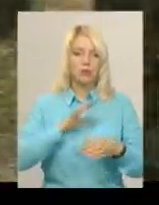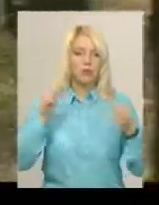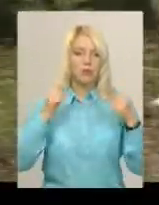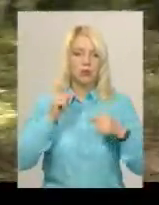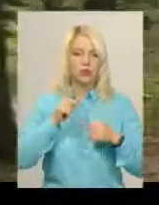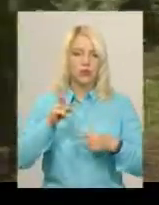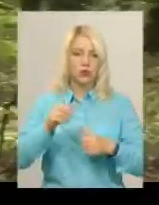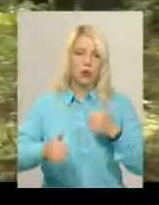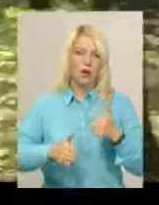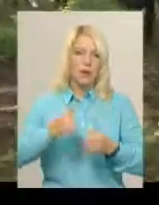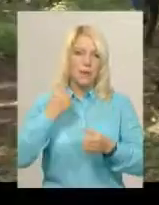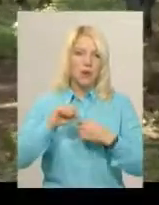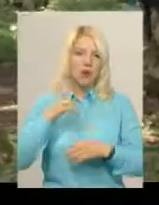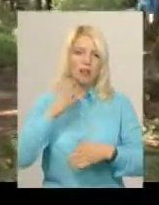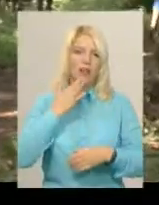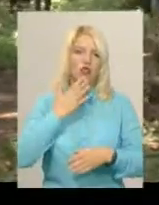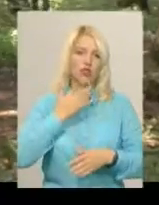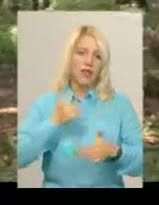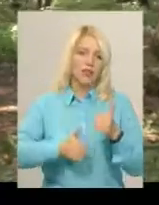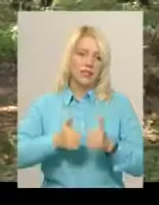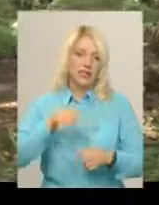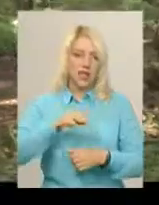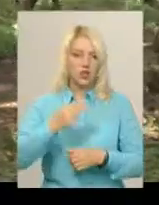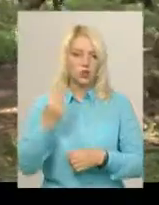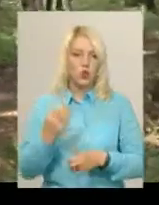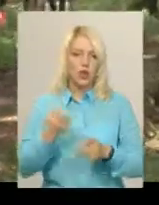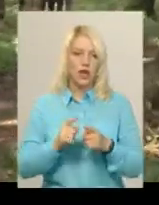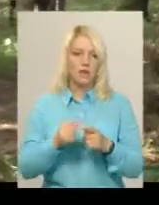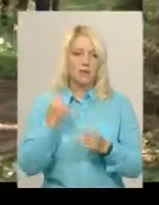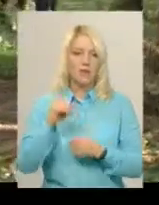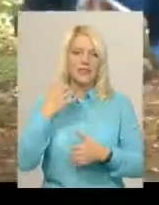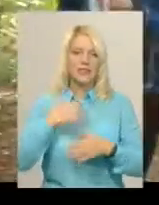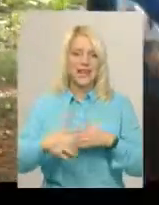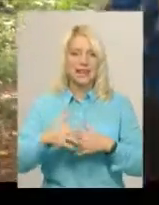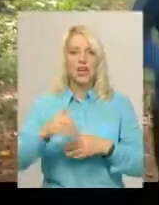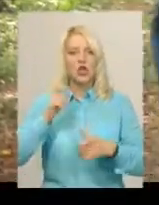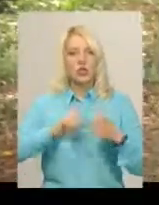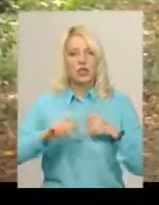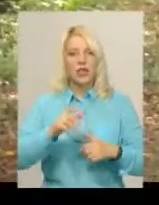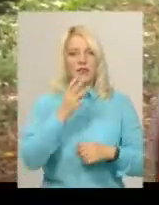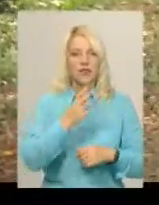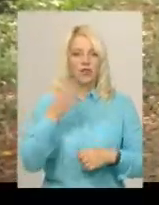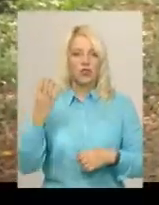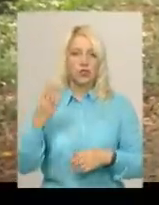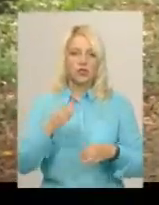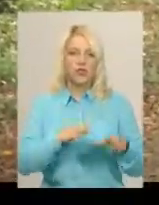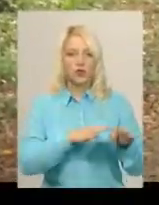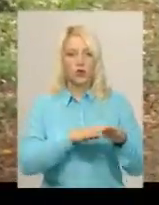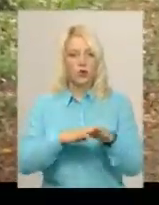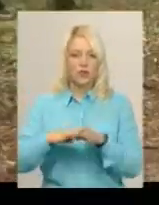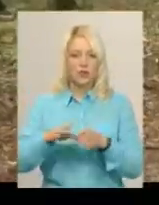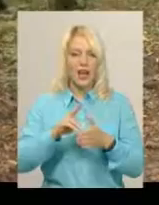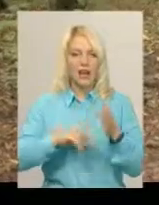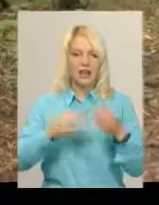перемагали на національних змаганнях. Тарас Чукань переможець за біг серед студентів вишів 3-4 рівня акредитації. Юнак подолав